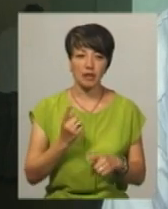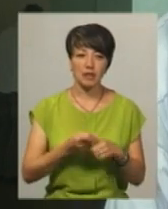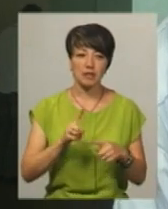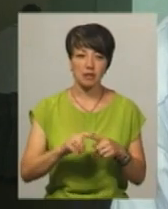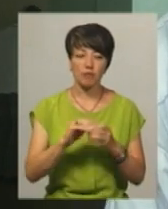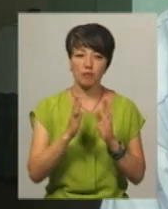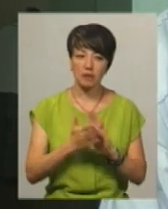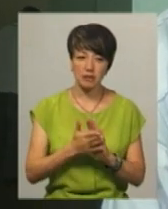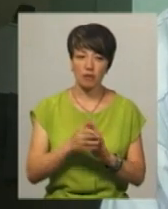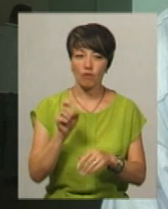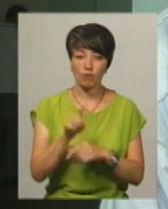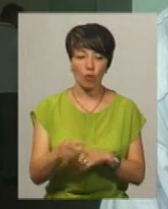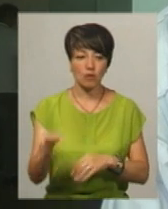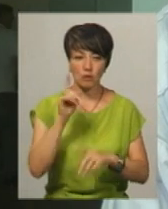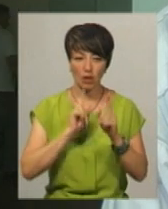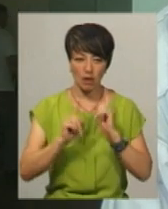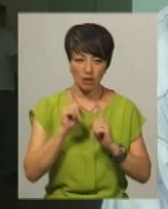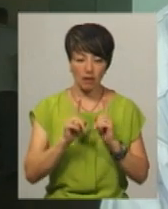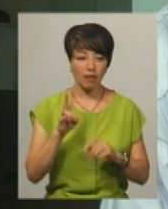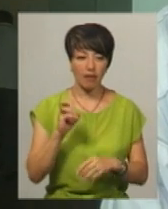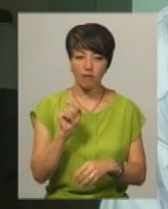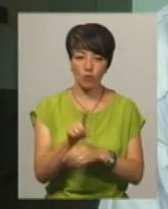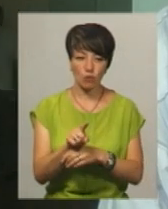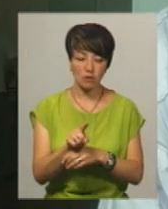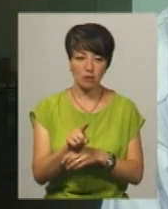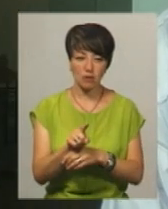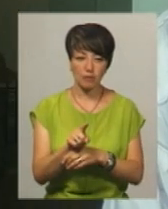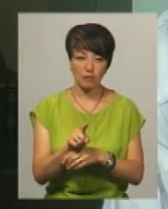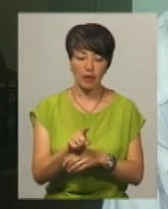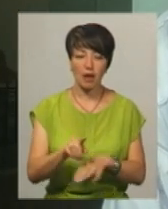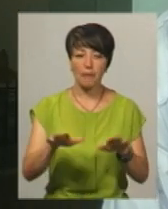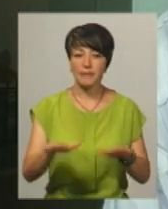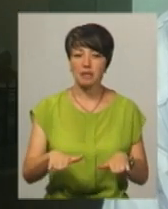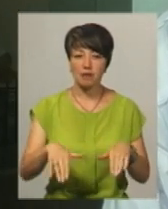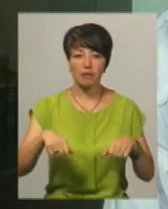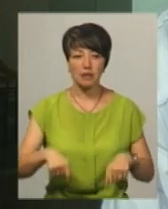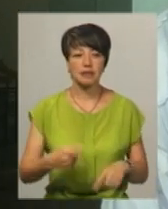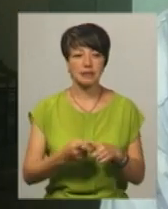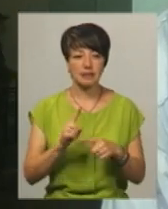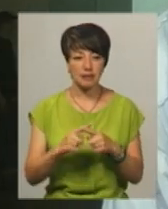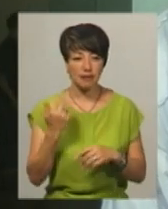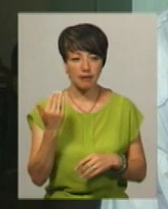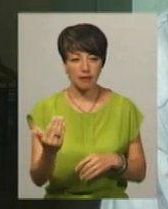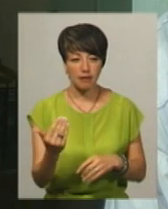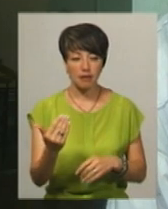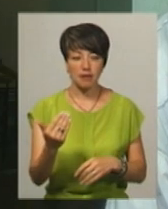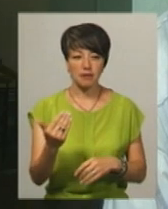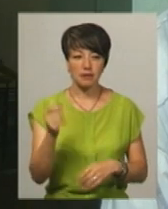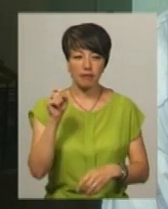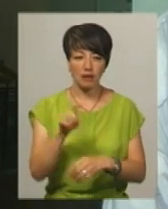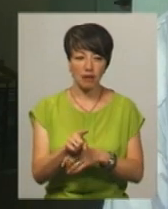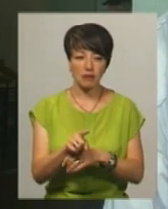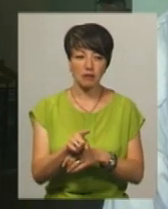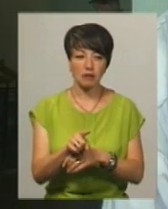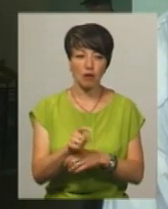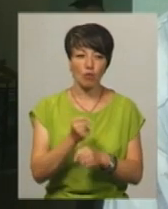в принципі, не функція обласної ради, не функція місцевої влади. Це, так скажемо, в великому рахунку